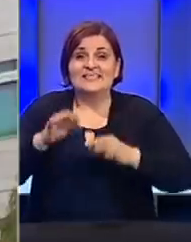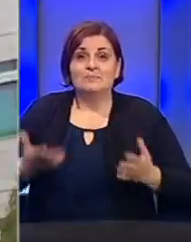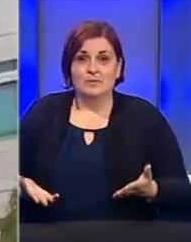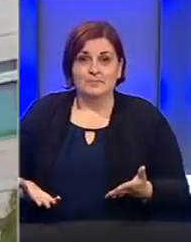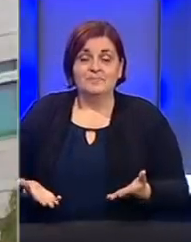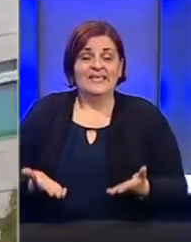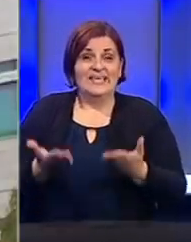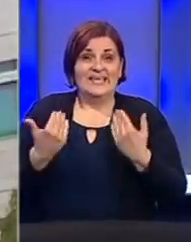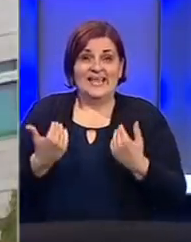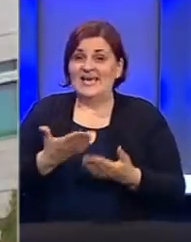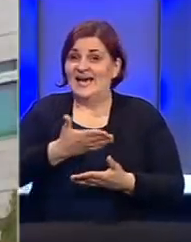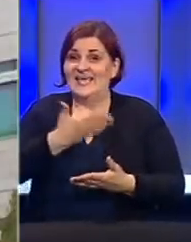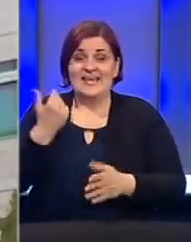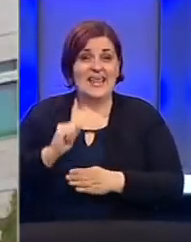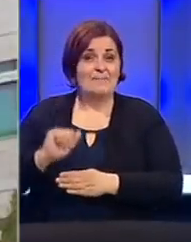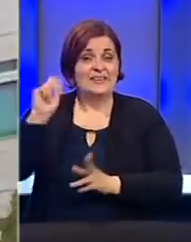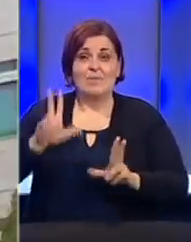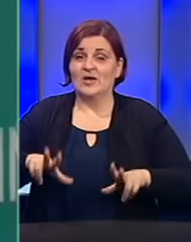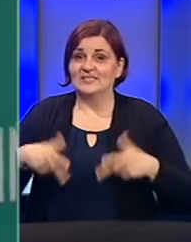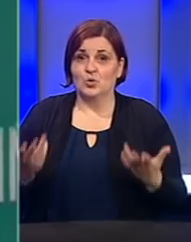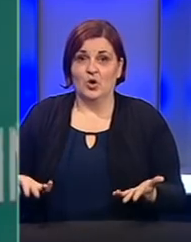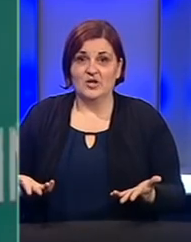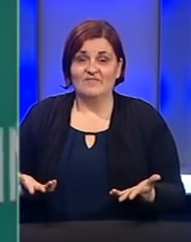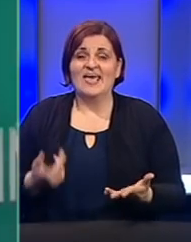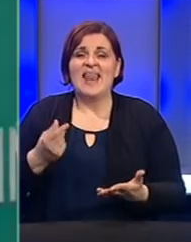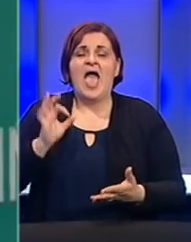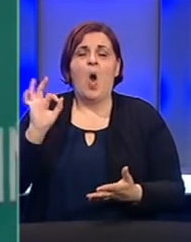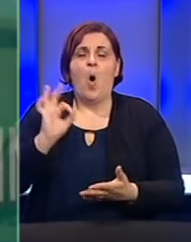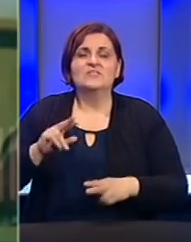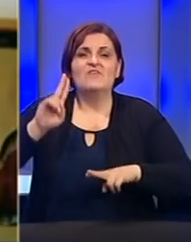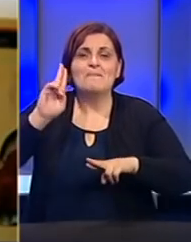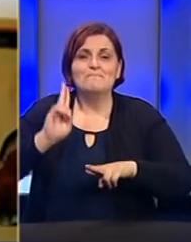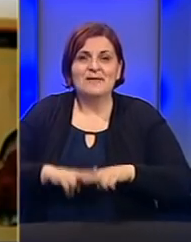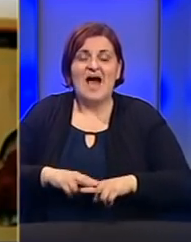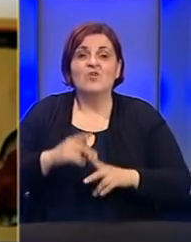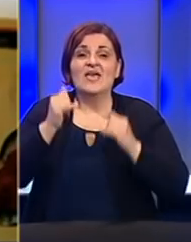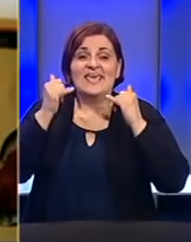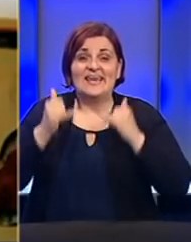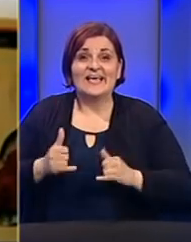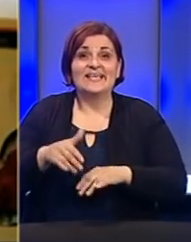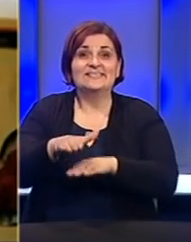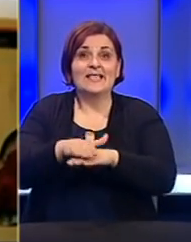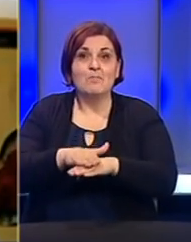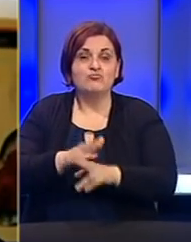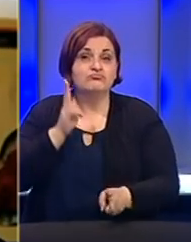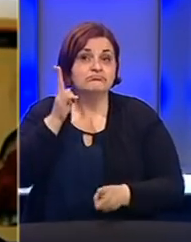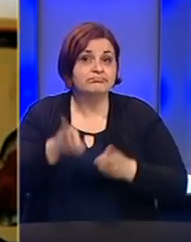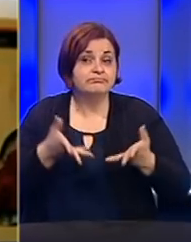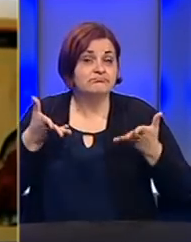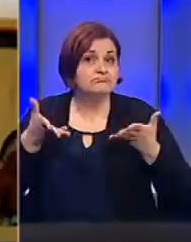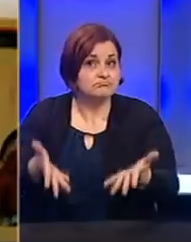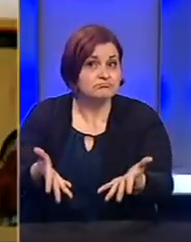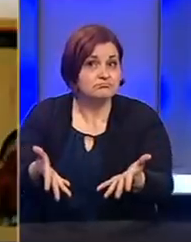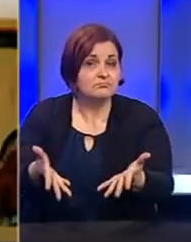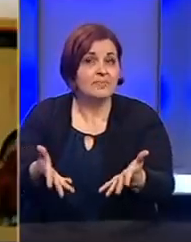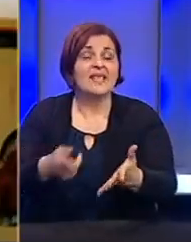Inače, nema demokratskog života, to je najosnovnije pravo. I nek sada počinje utrka, nek